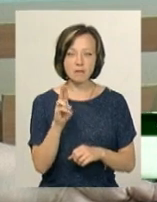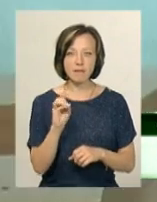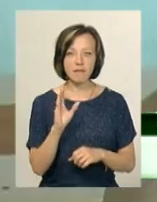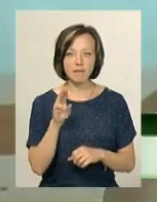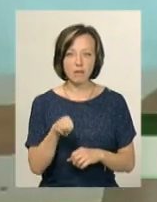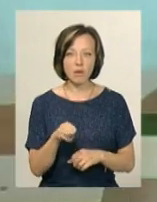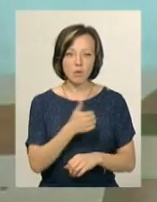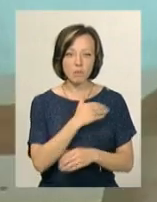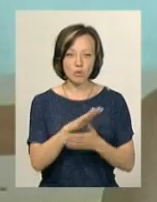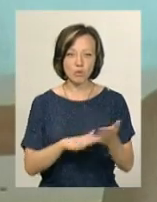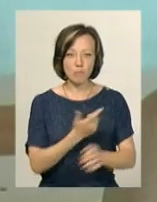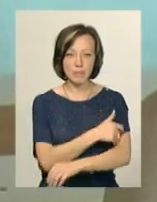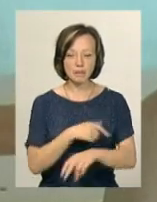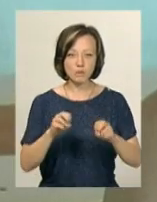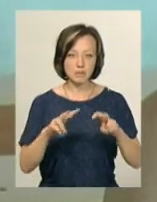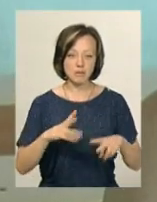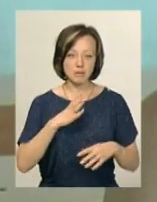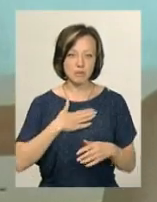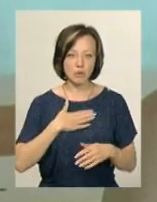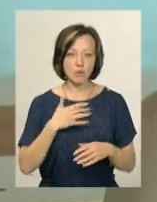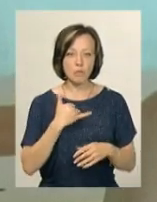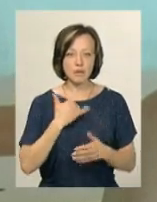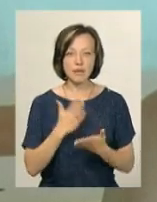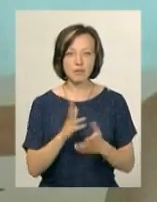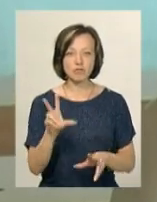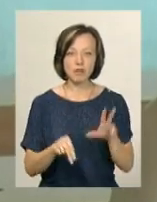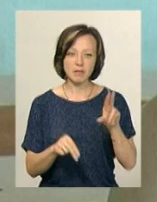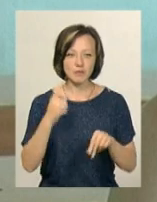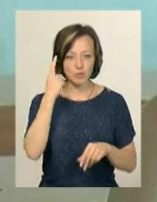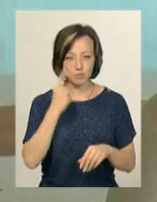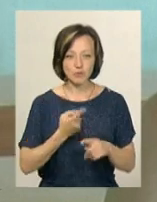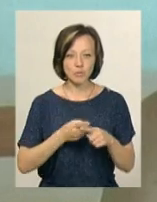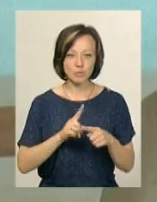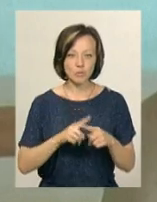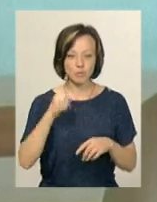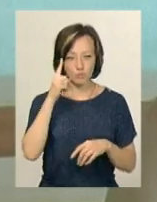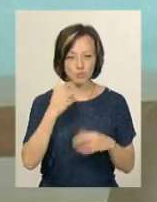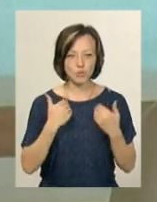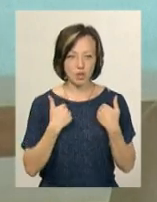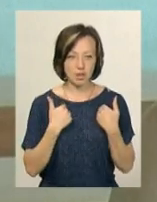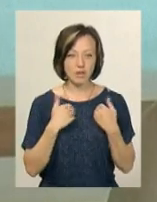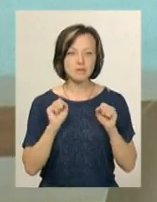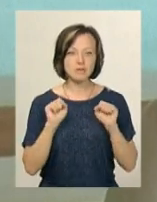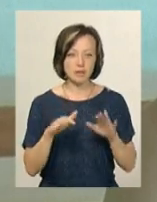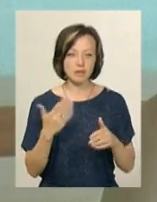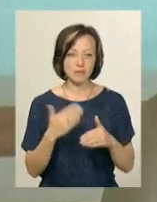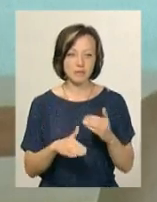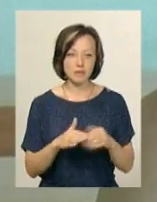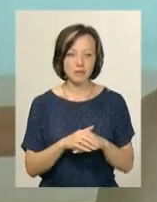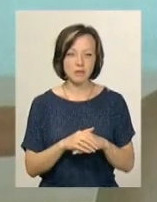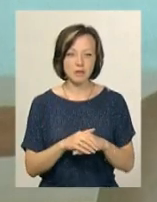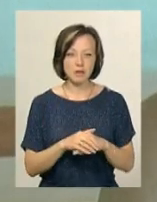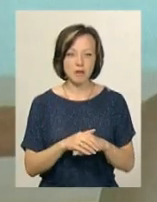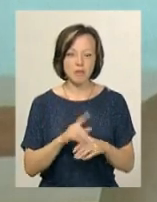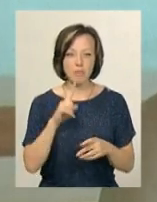спеціальність. Я думаю, що в мене є шанси. Думаю, що я склала. Прохідний